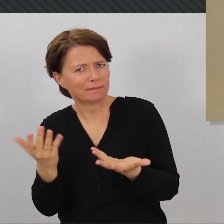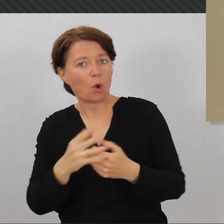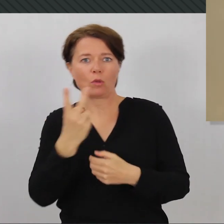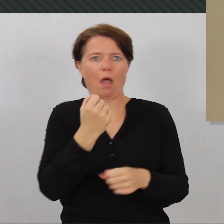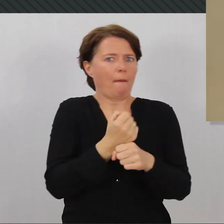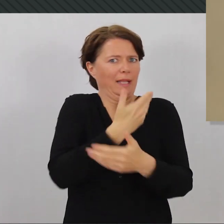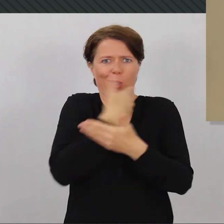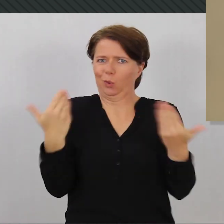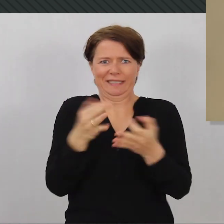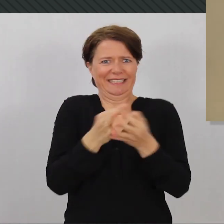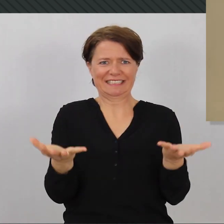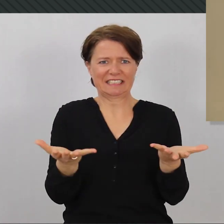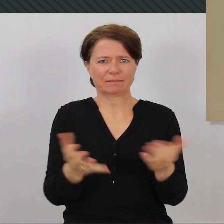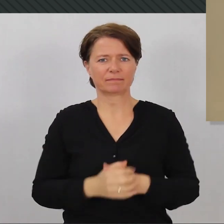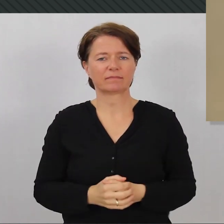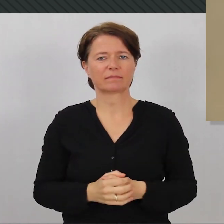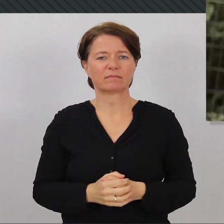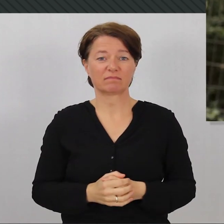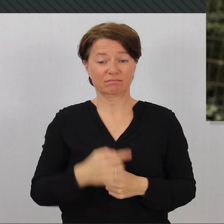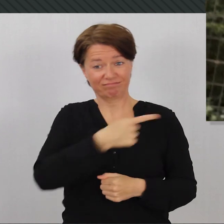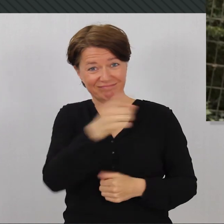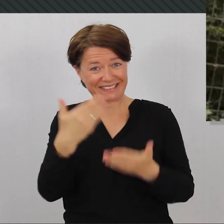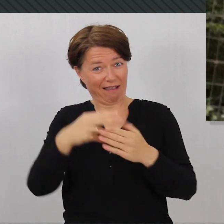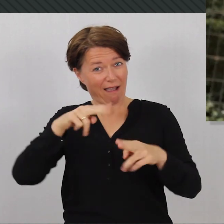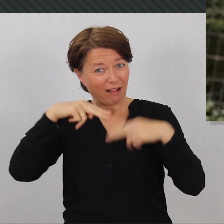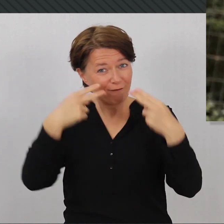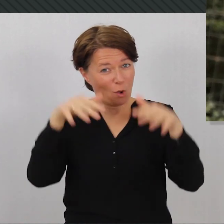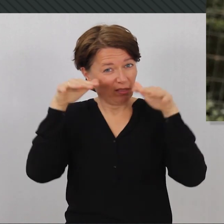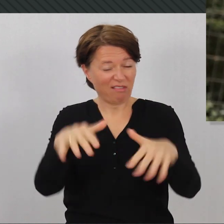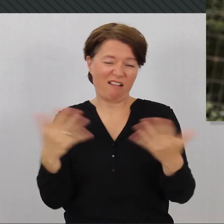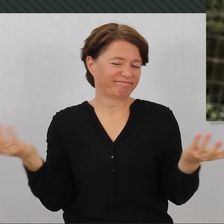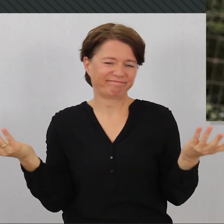die gar keine Arbeit haben? Wahrscheinlich gibt es darauf keine einzige Antwort.